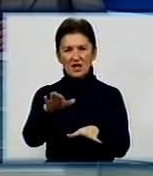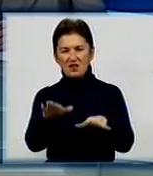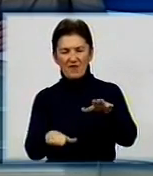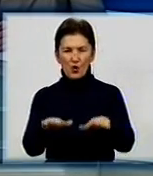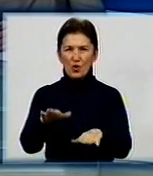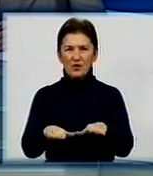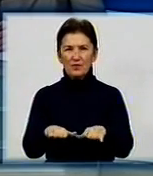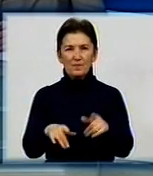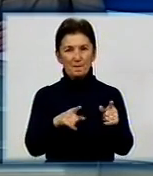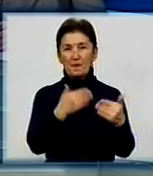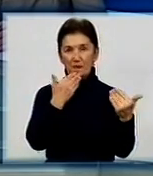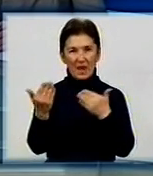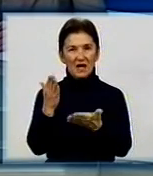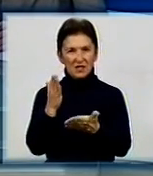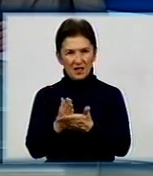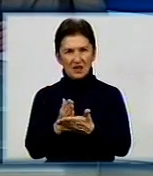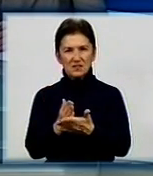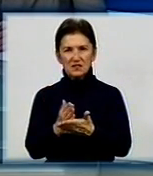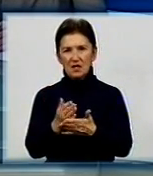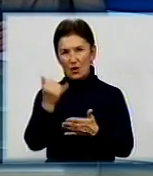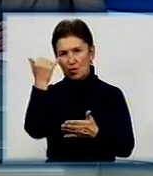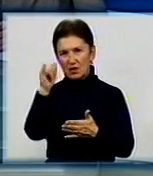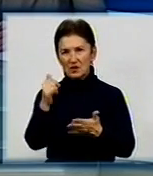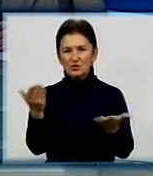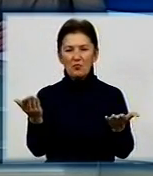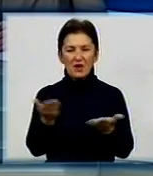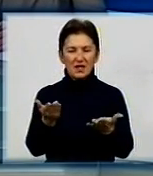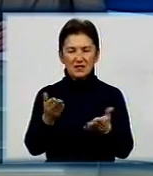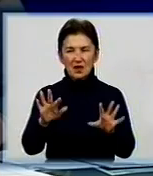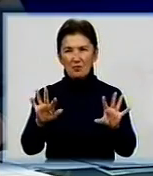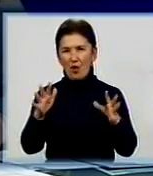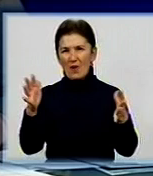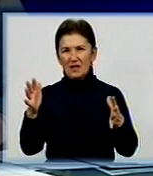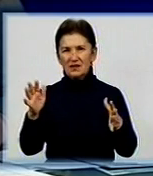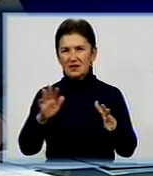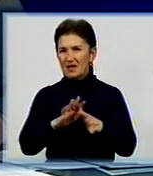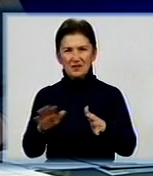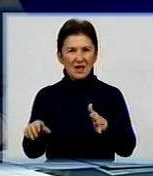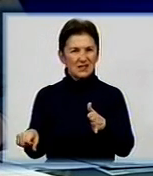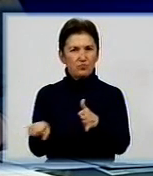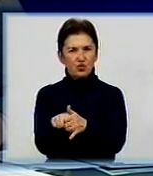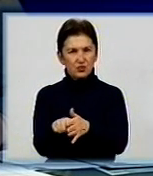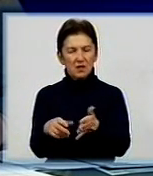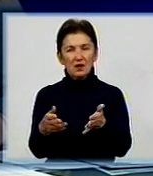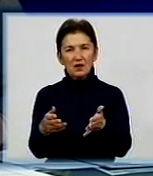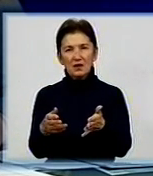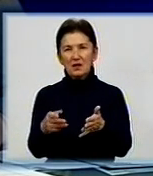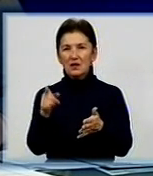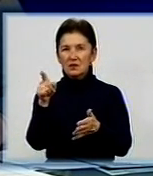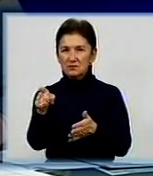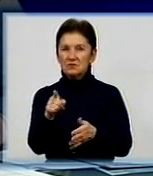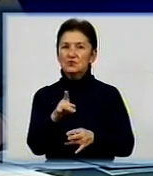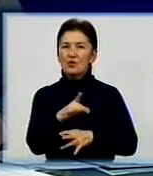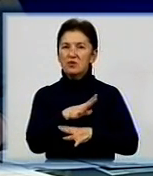гарантія, що потім це поголів'я не заб'ють в якийсь момент? А сенс в тому, щоб це поголів'я не